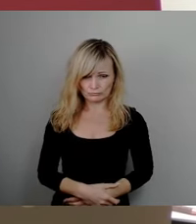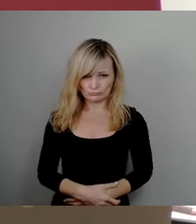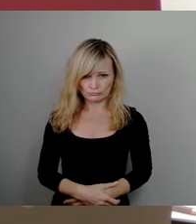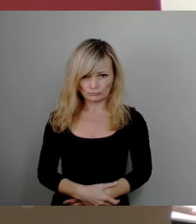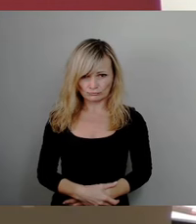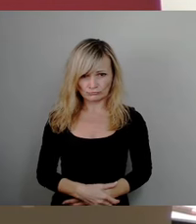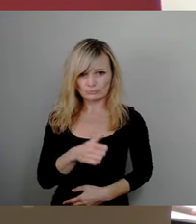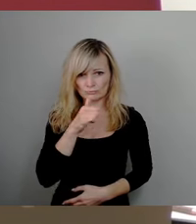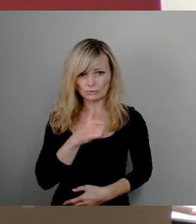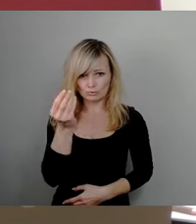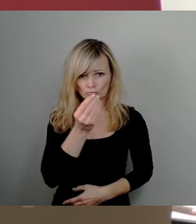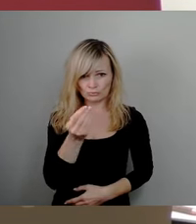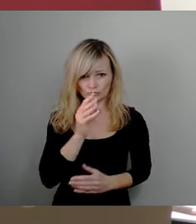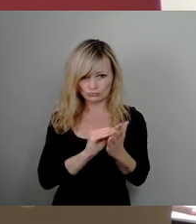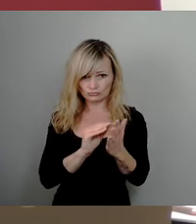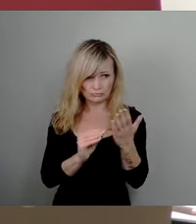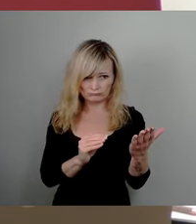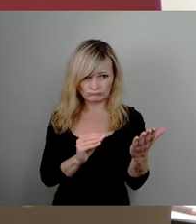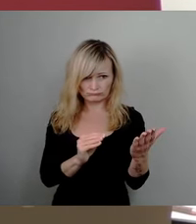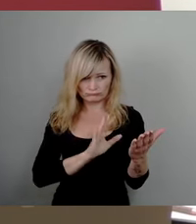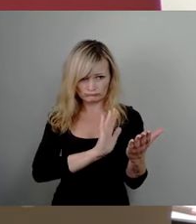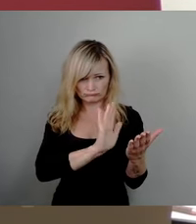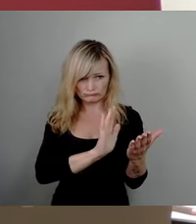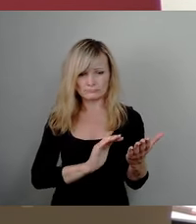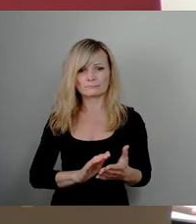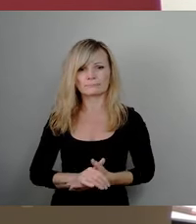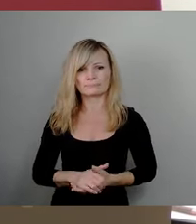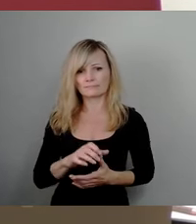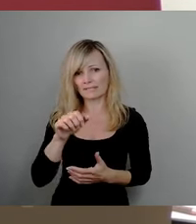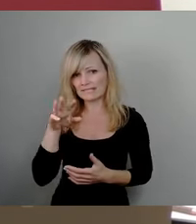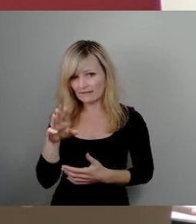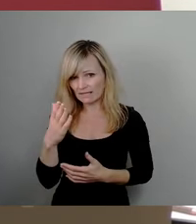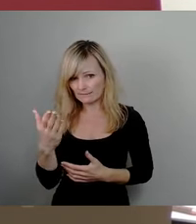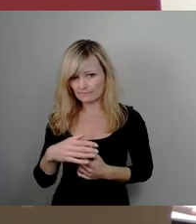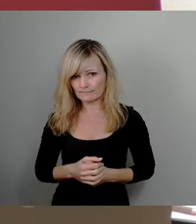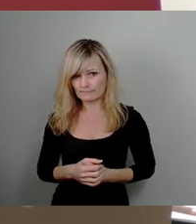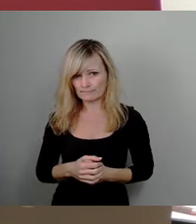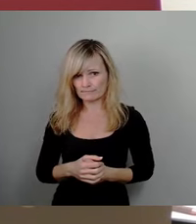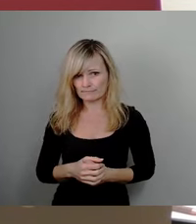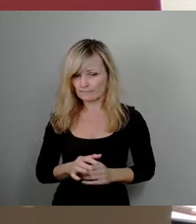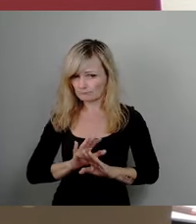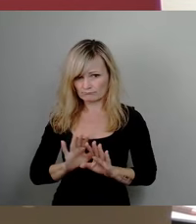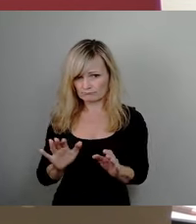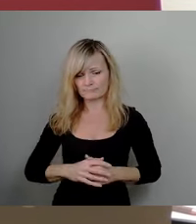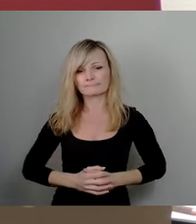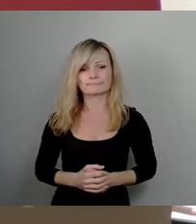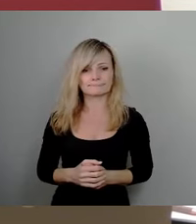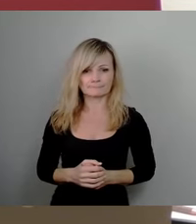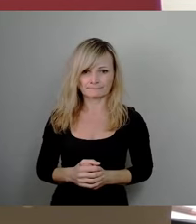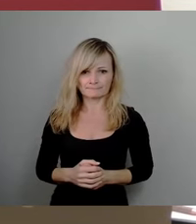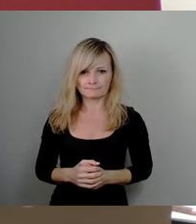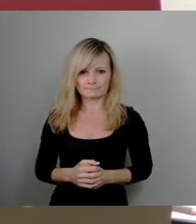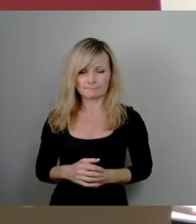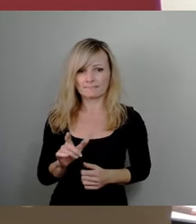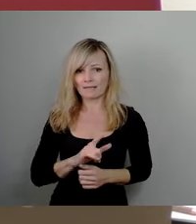Jugendkunstschule? Nein. BSW das Wort gewünscht? Auch nie. Dann linken